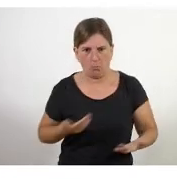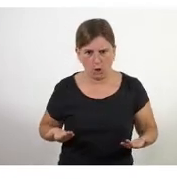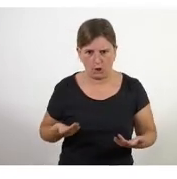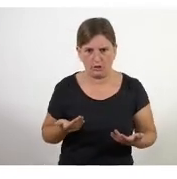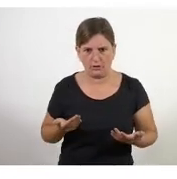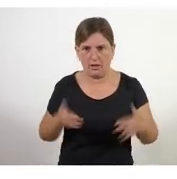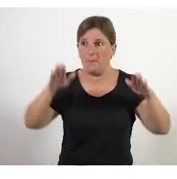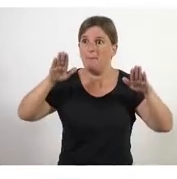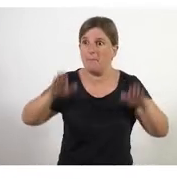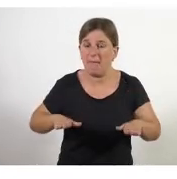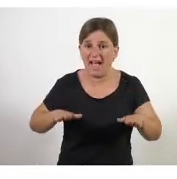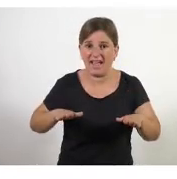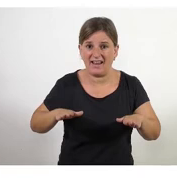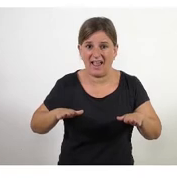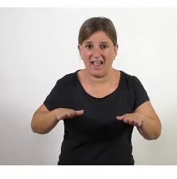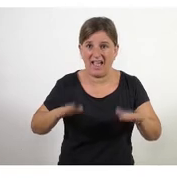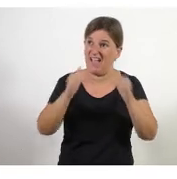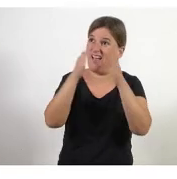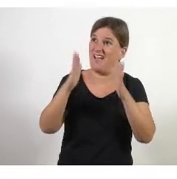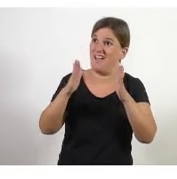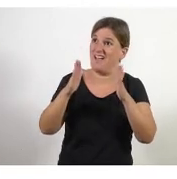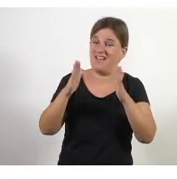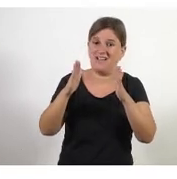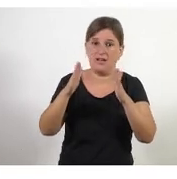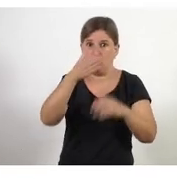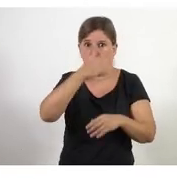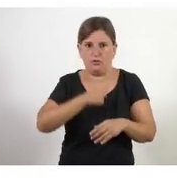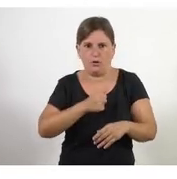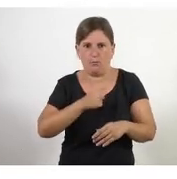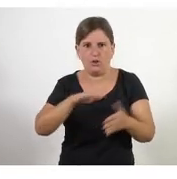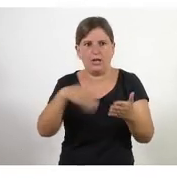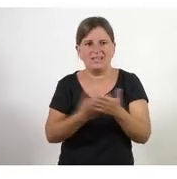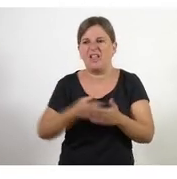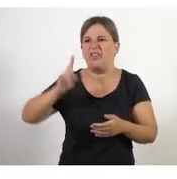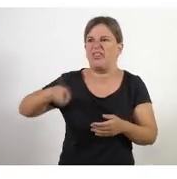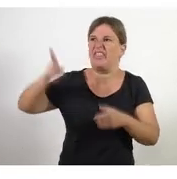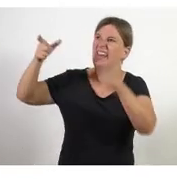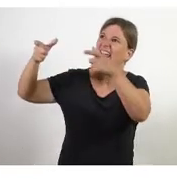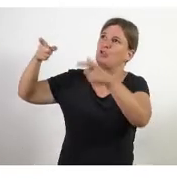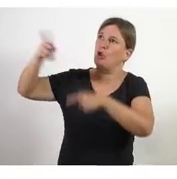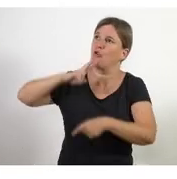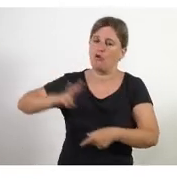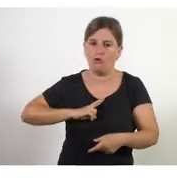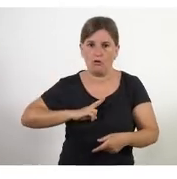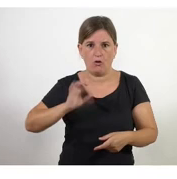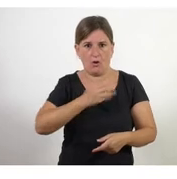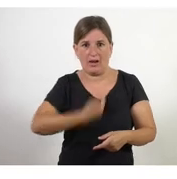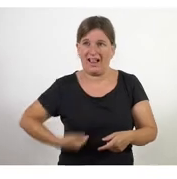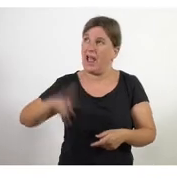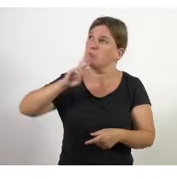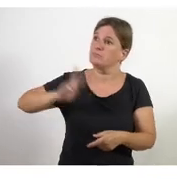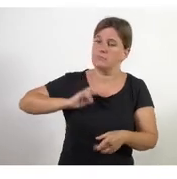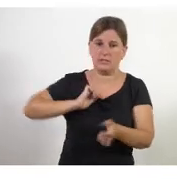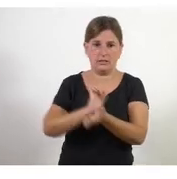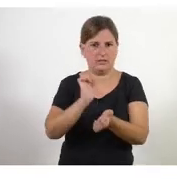paralitzada l'organització amb un nivell de middle managers de directius de caps de comandaments intermedi